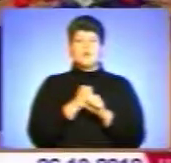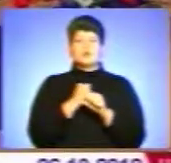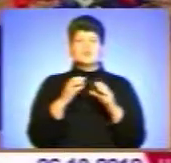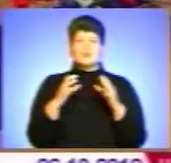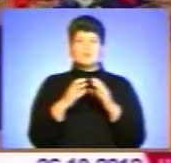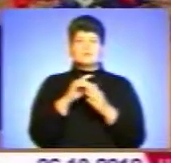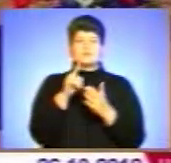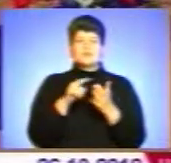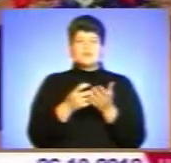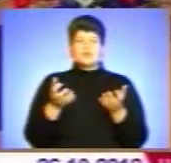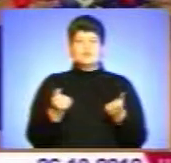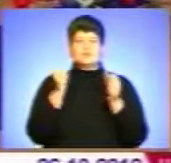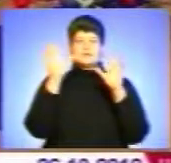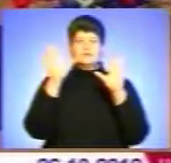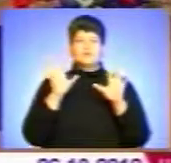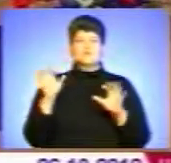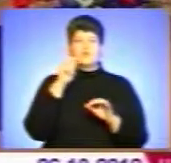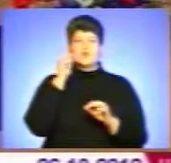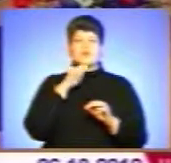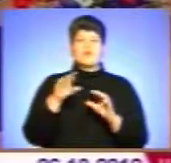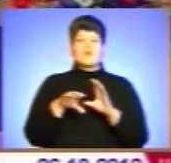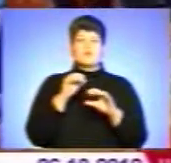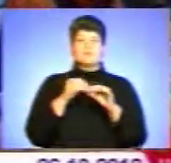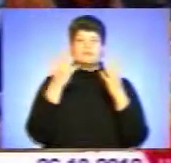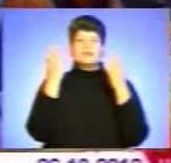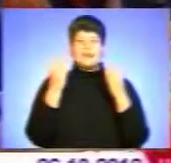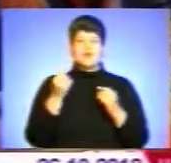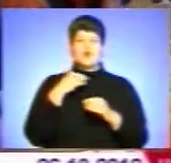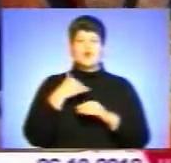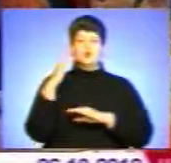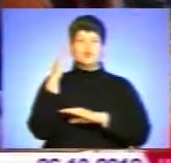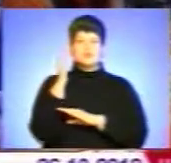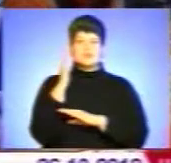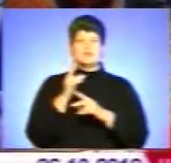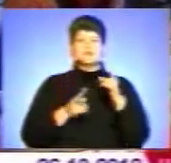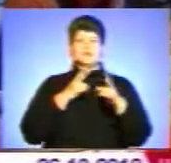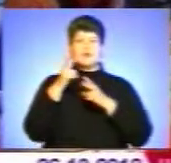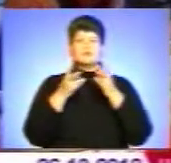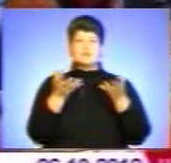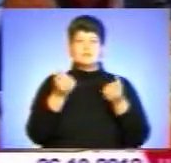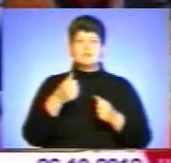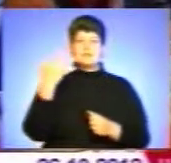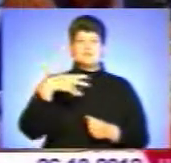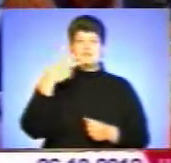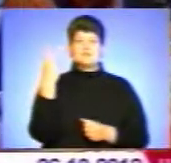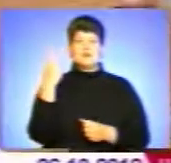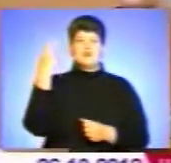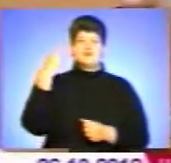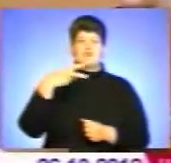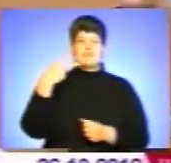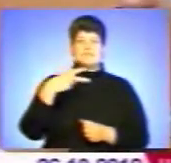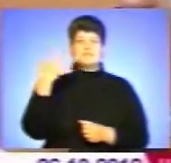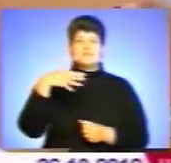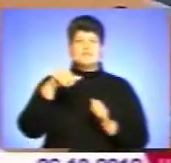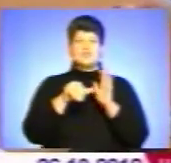дотримання законодавства в Україні про вибори в день голосування. Скарги прийматимуть за телефоном 52 20 56.